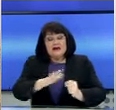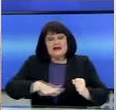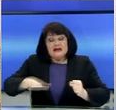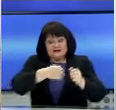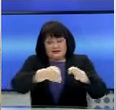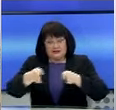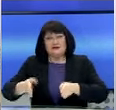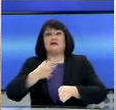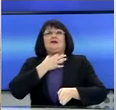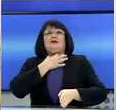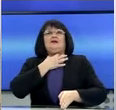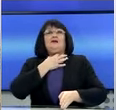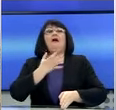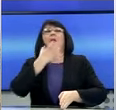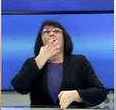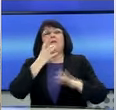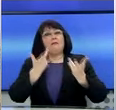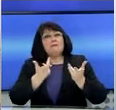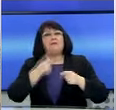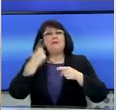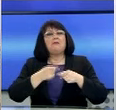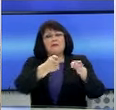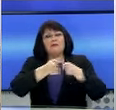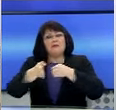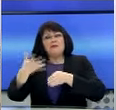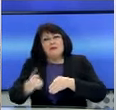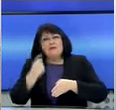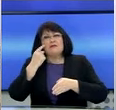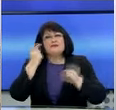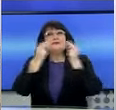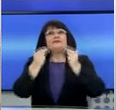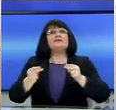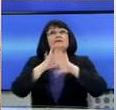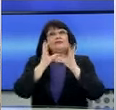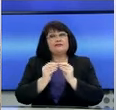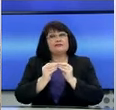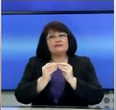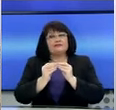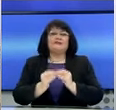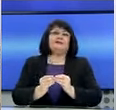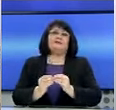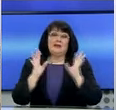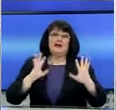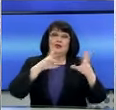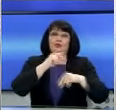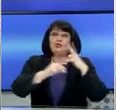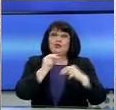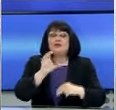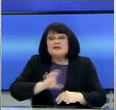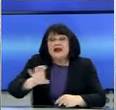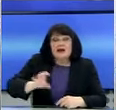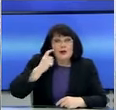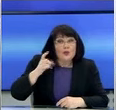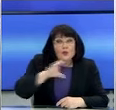κλίνες μεθ και απλές κλίνες, η πρωτογενής πληροφορία, τα στοιχεία που εξετάζονται στο πλαίσιο των συσκέψεων και των εθνιλατήσεων,